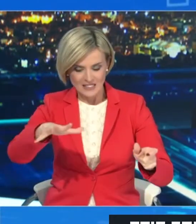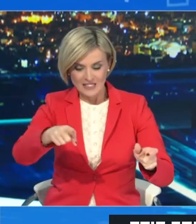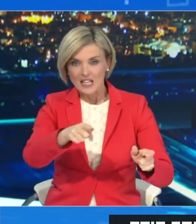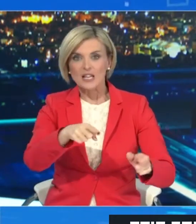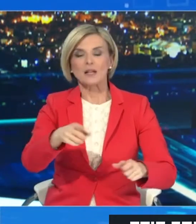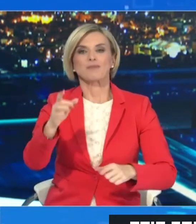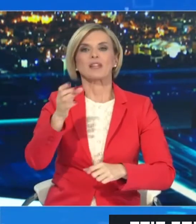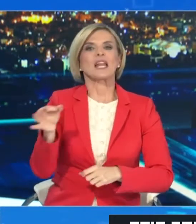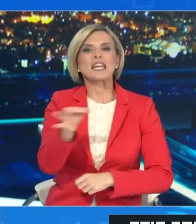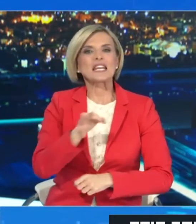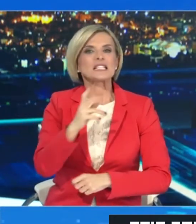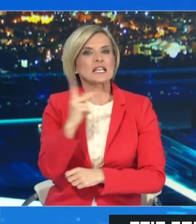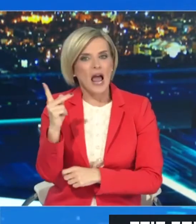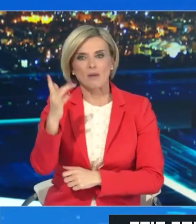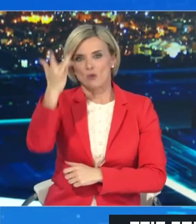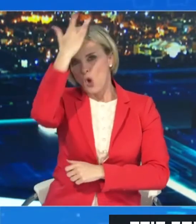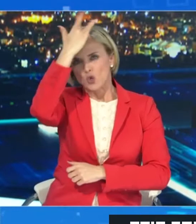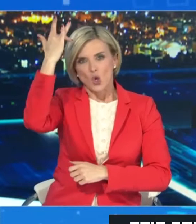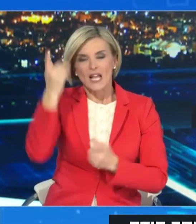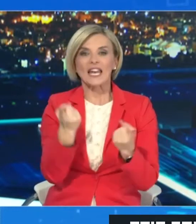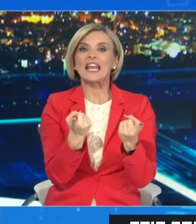Κοζάνης, Κιλκής,